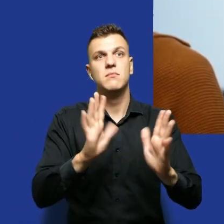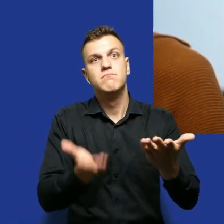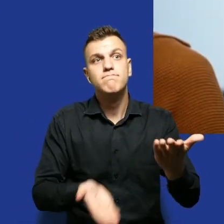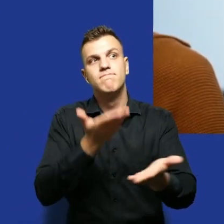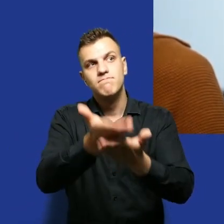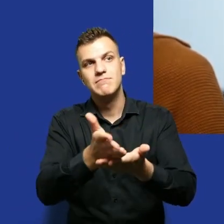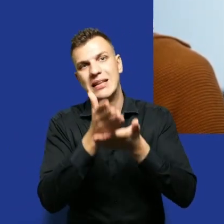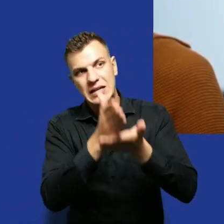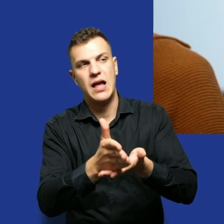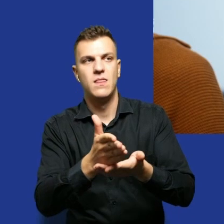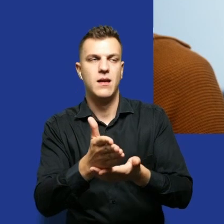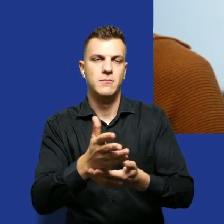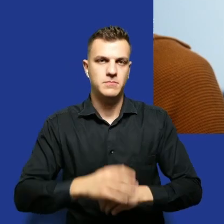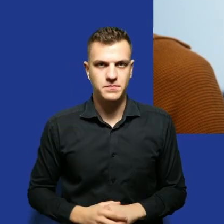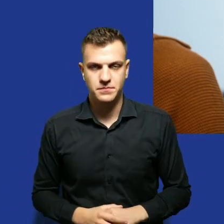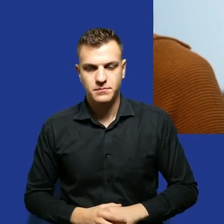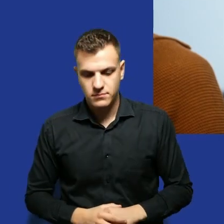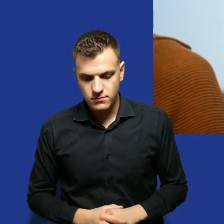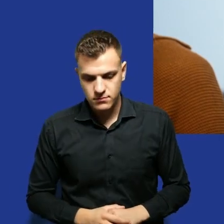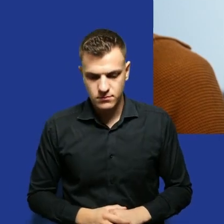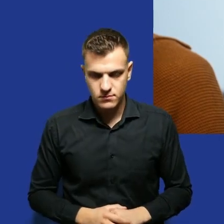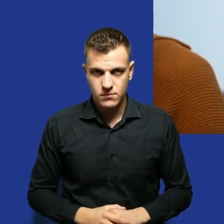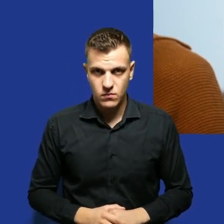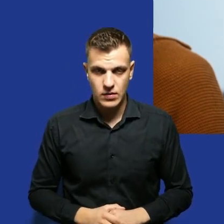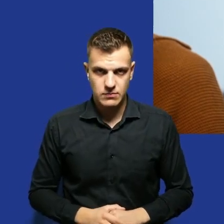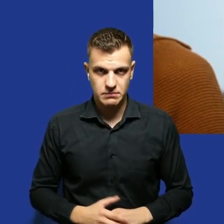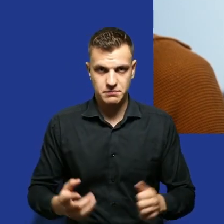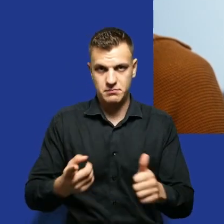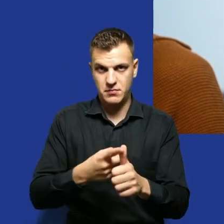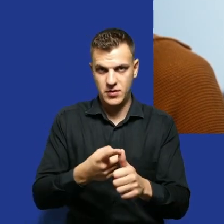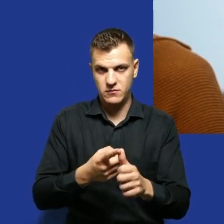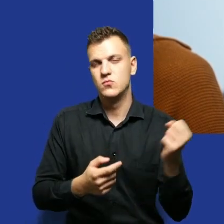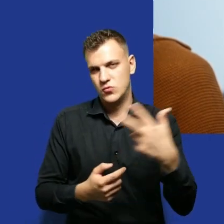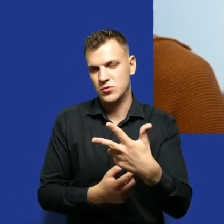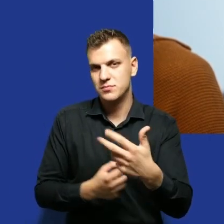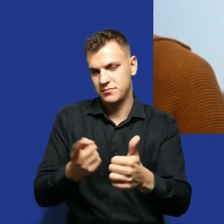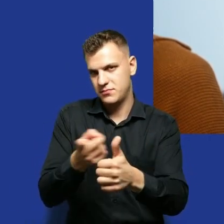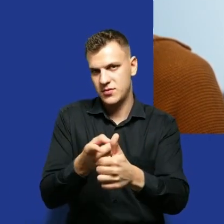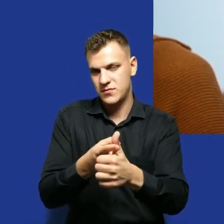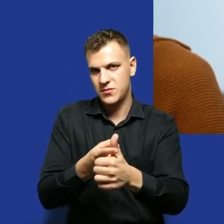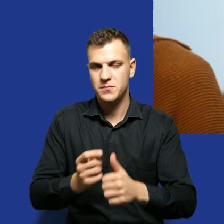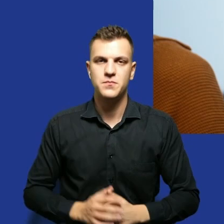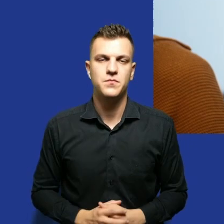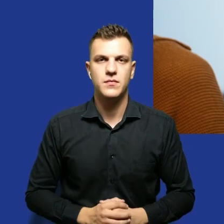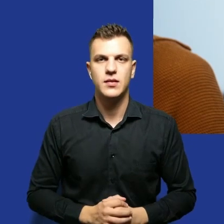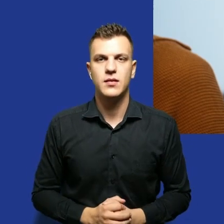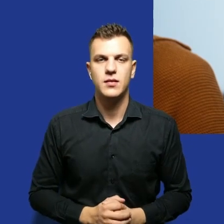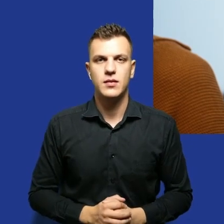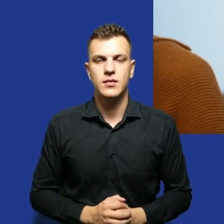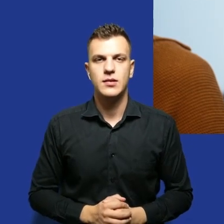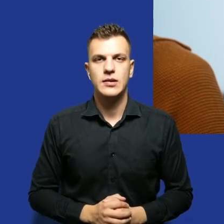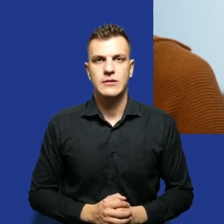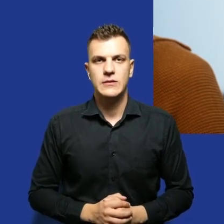Konstruktywnego. Dostrzec. Po pierwsze, jakby ja widzę trzy kwestie. Jedną rzeczą, jakby popierając absolutnie to, co powiedziała